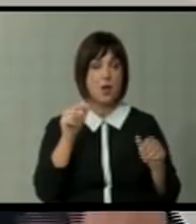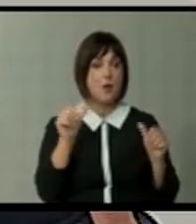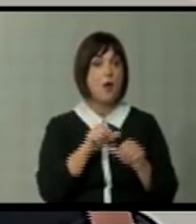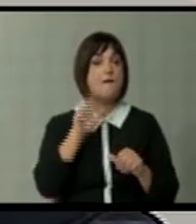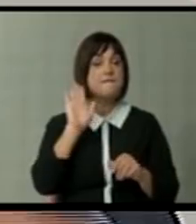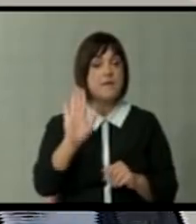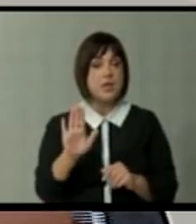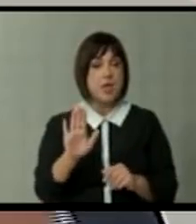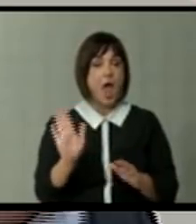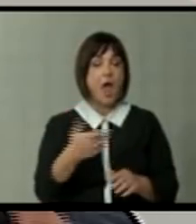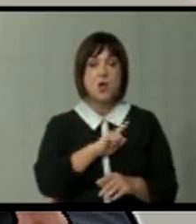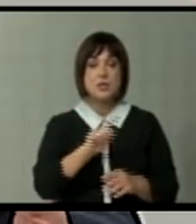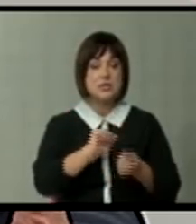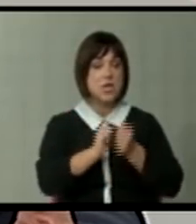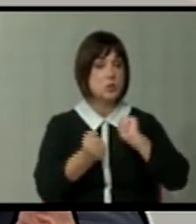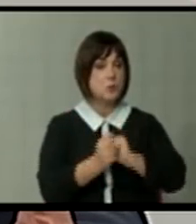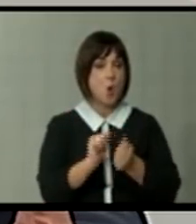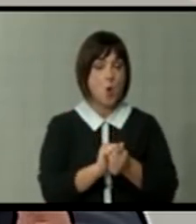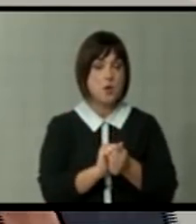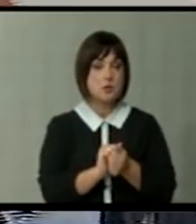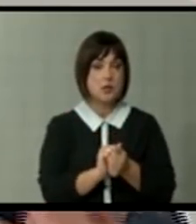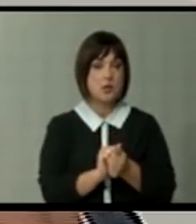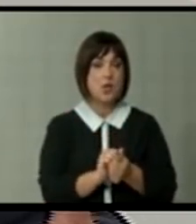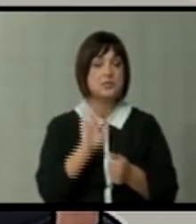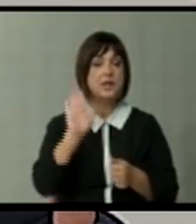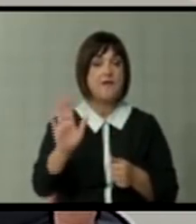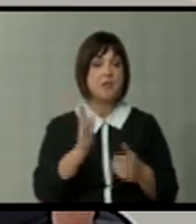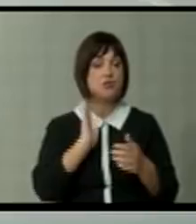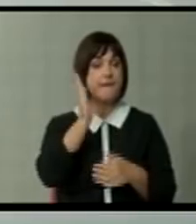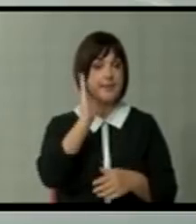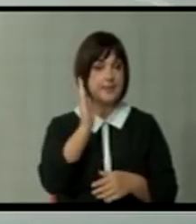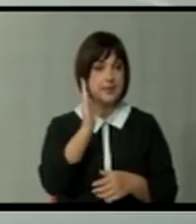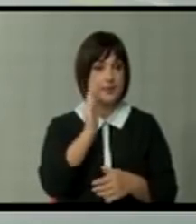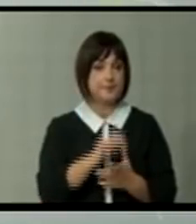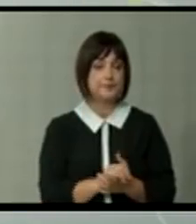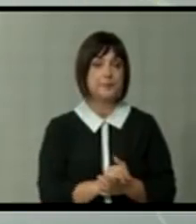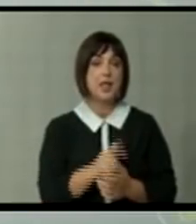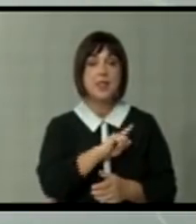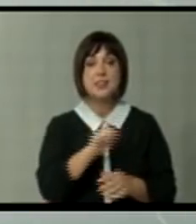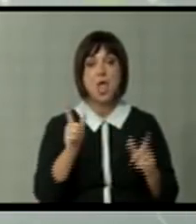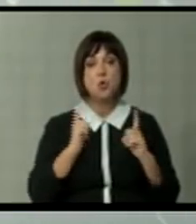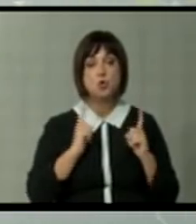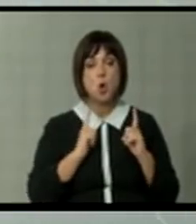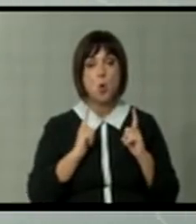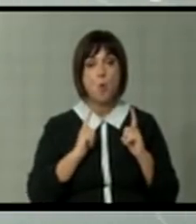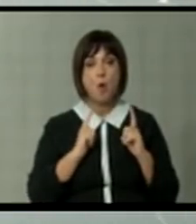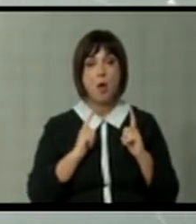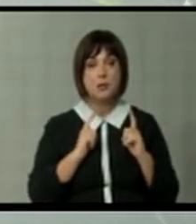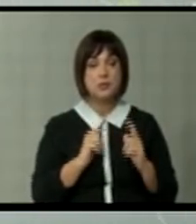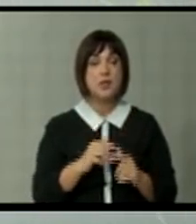вие, ако не се изборите за вашата еднина. Не очекувајте дека